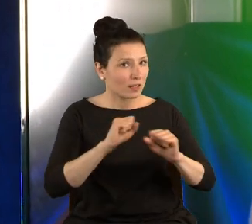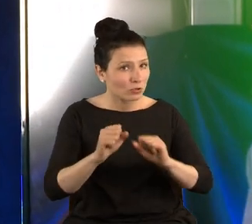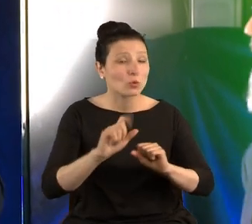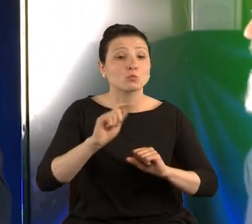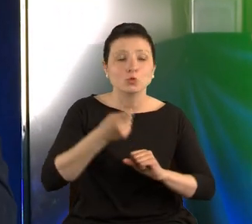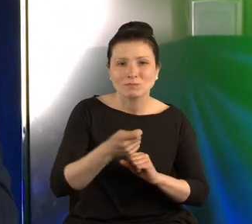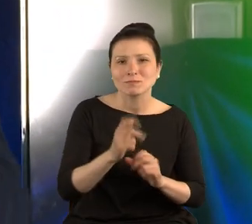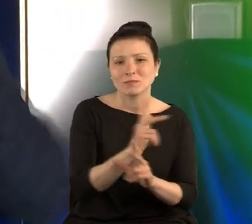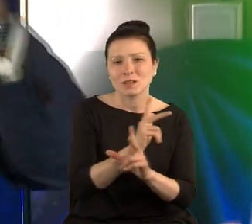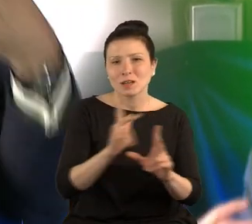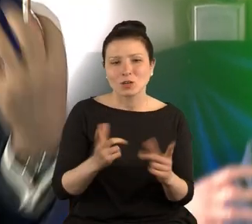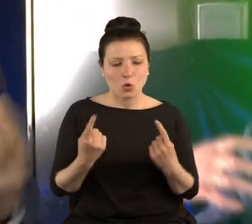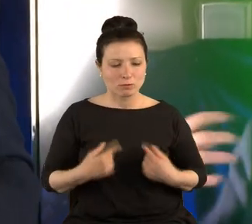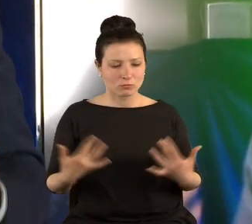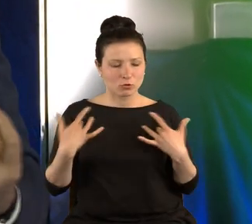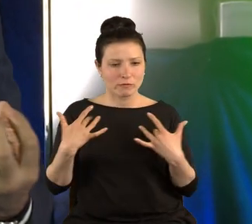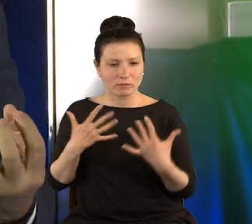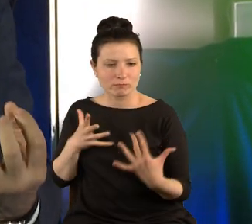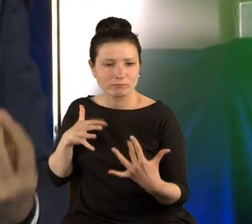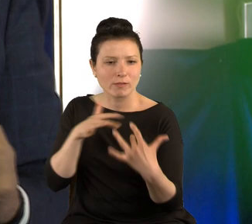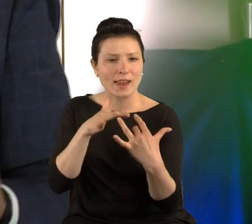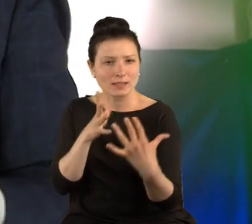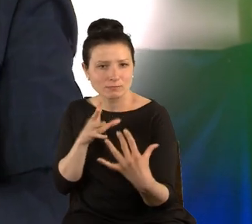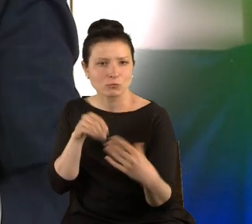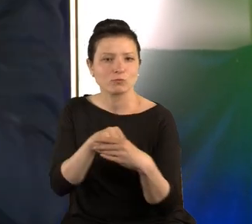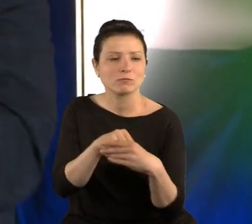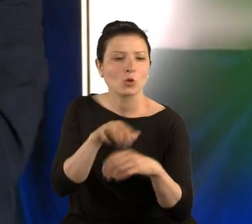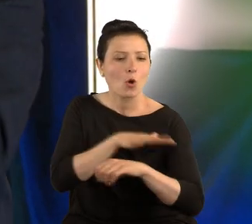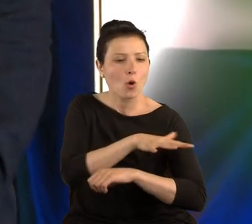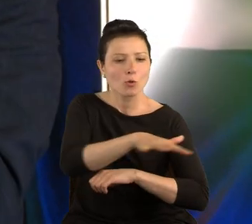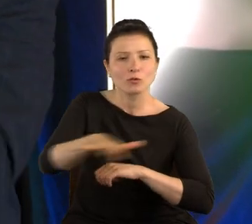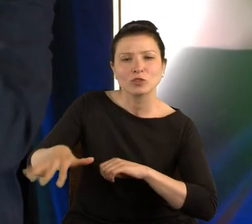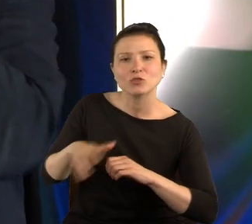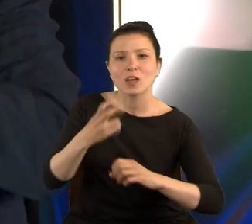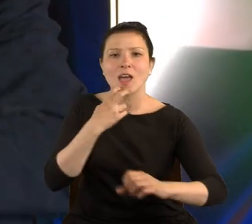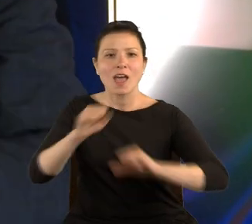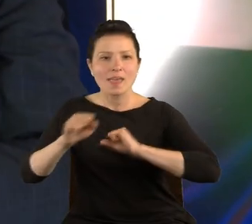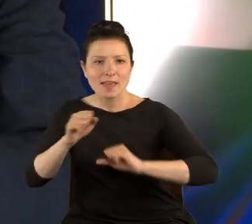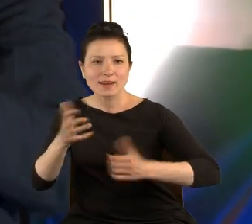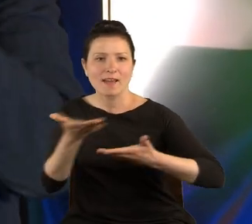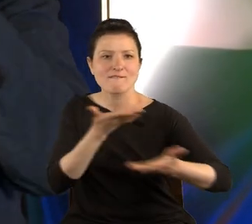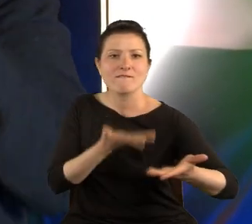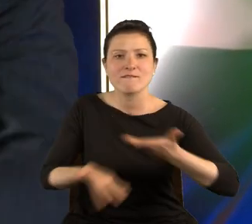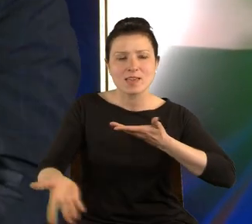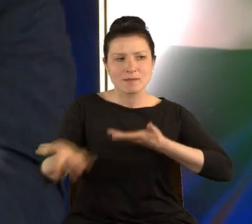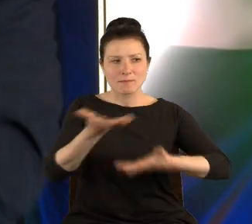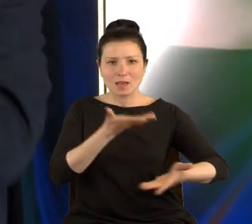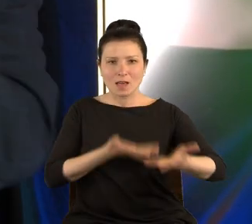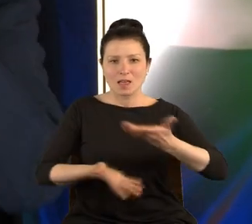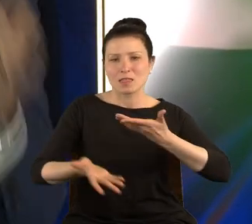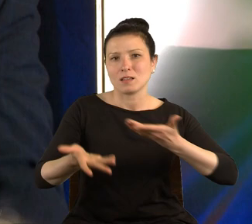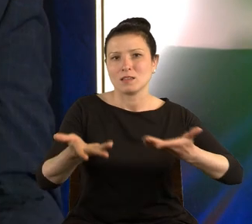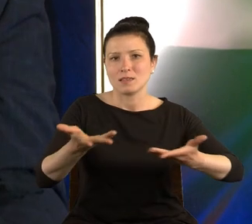wchodzi w relacje ze swoim otoczeniem tak, że wymiana energii pomiędzy nimi daje mu